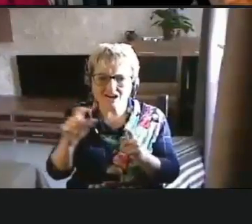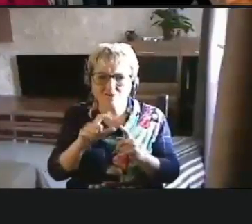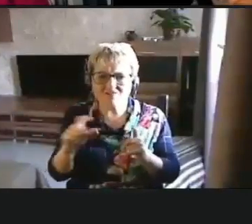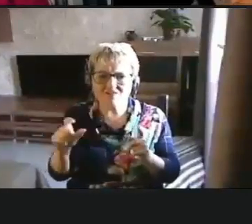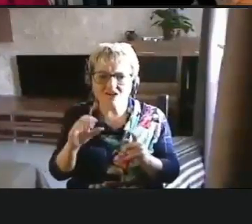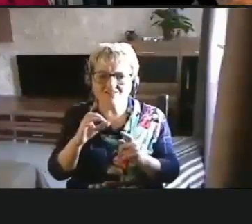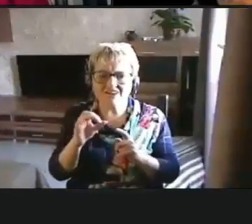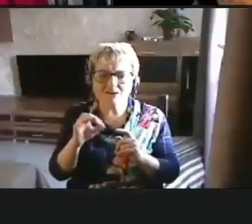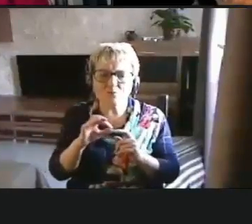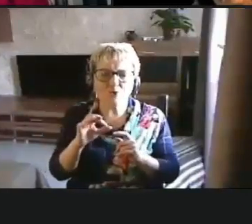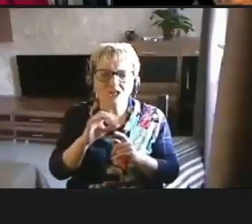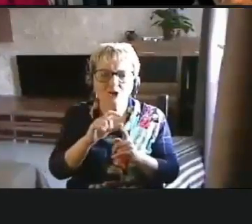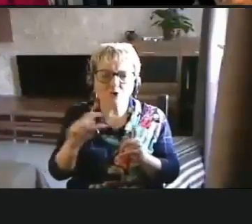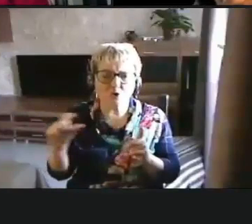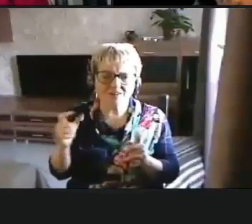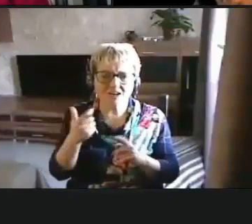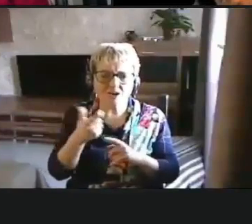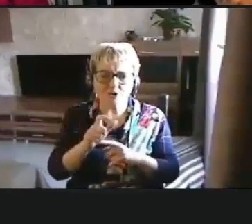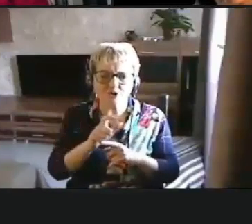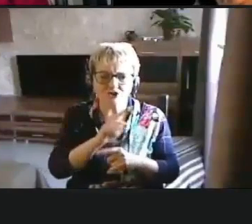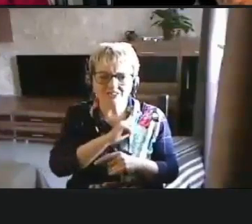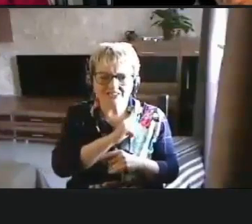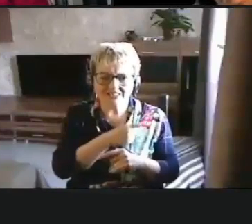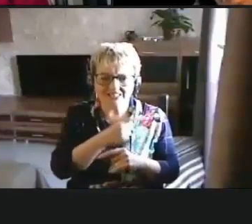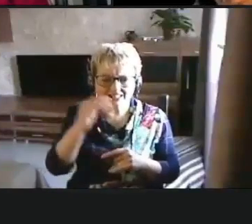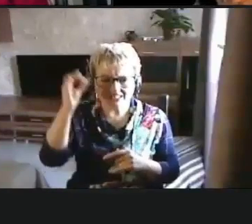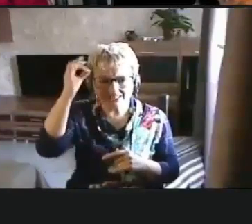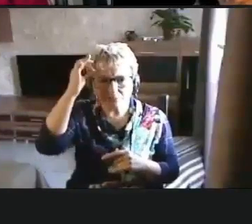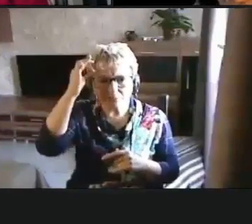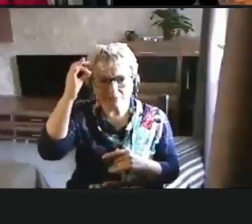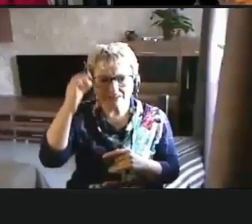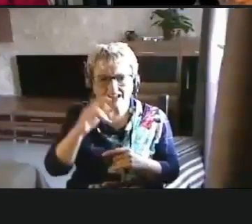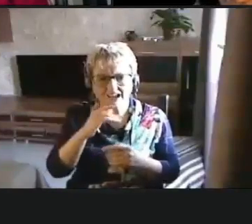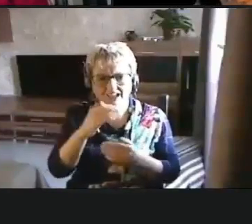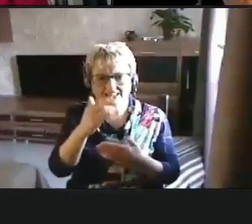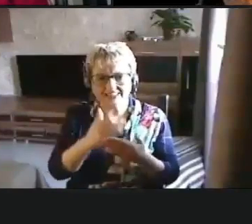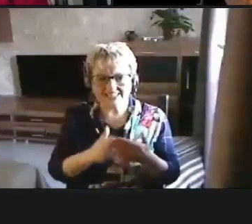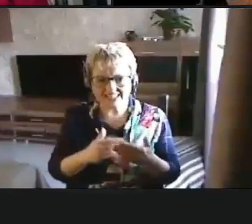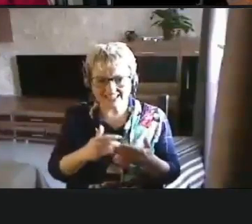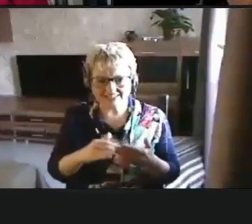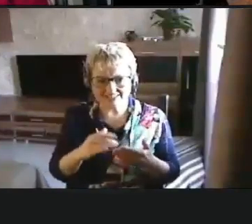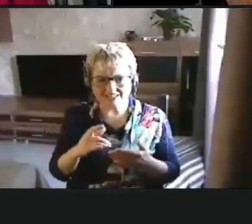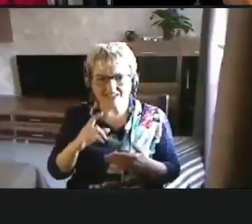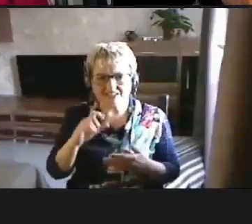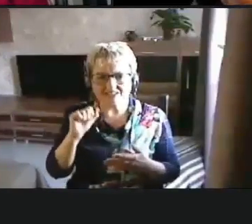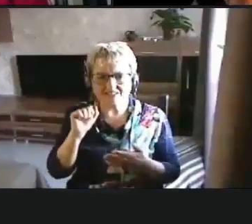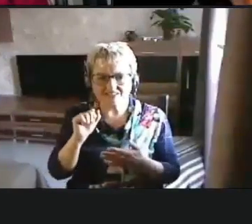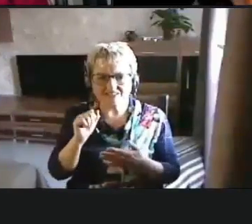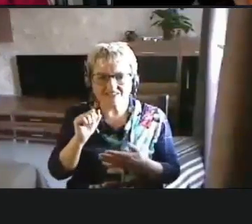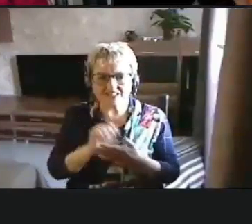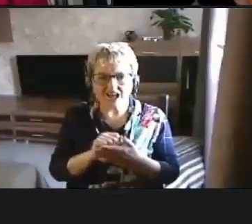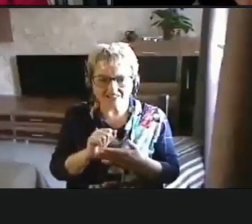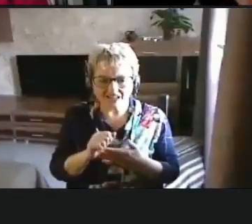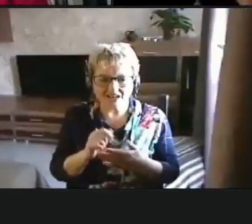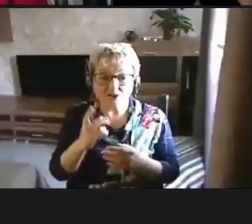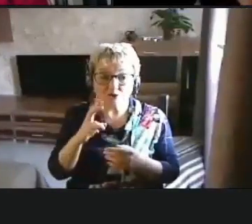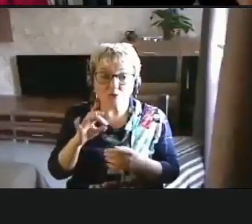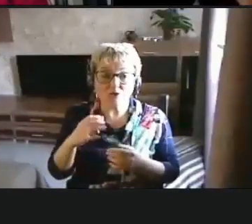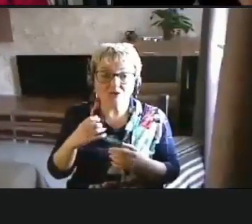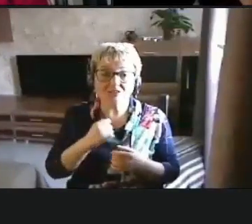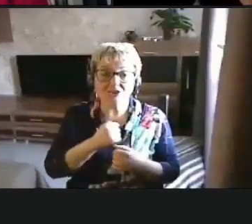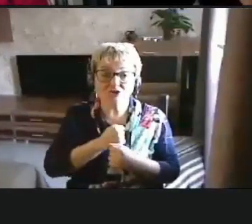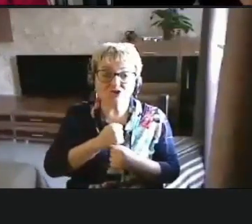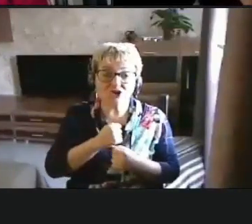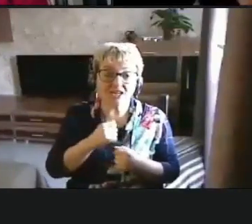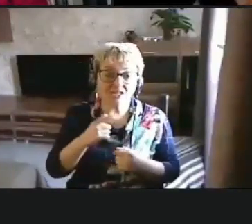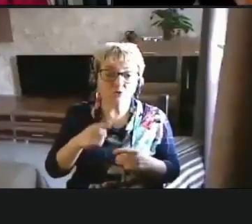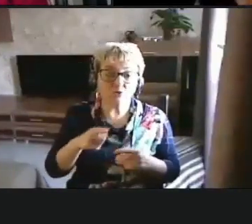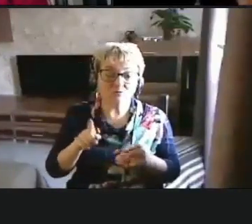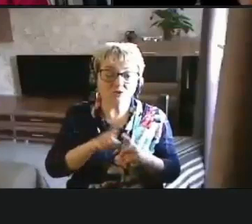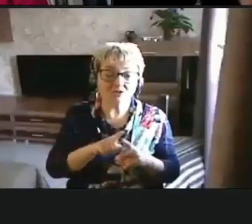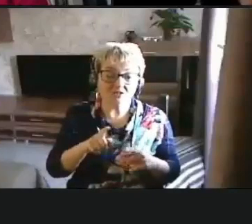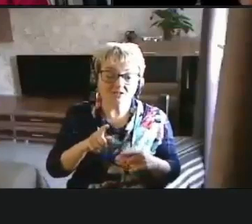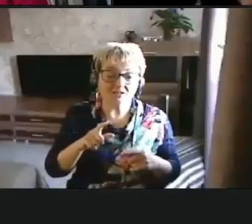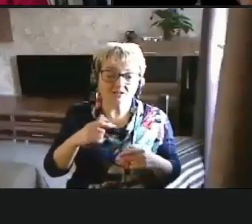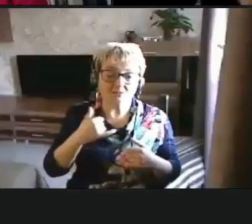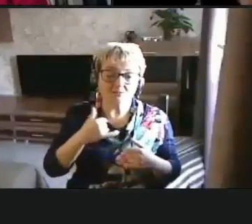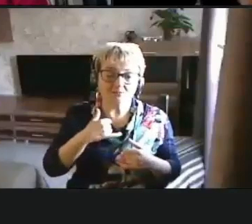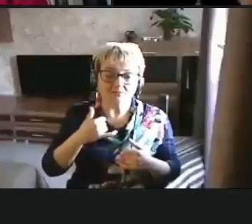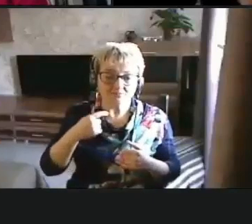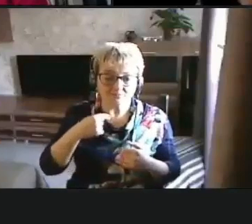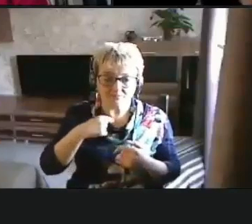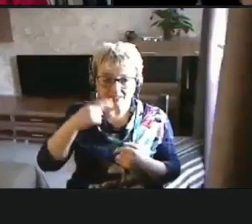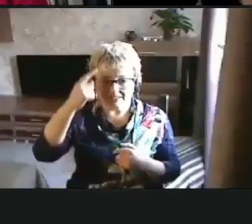очень сильно напоминают текст стандарта, вот, но, к сожалению, насколько вот мне